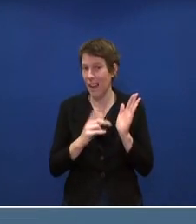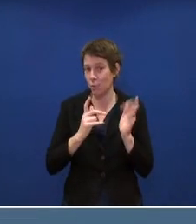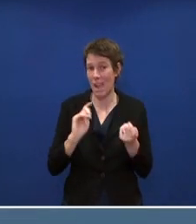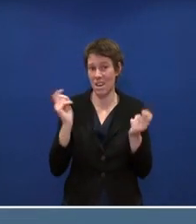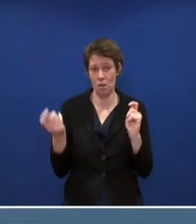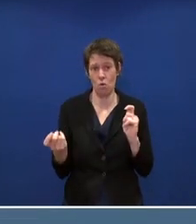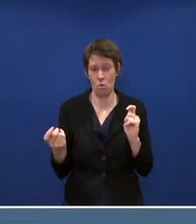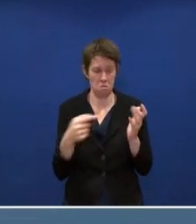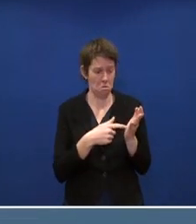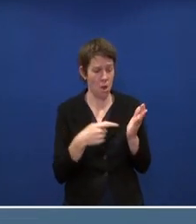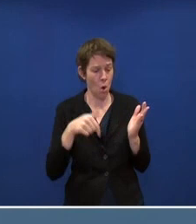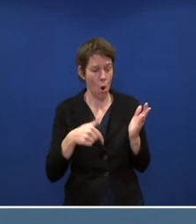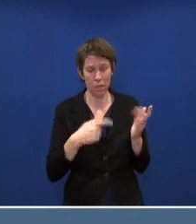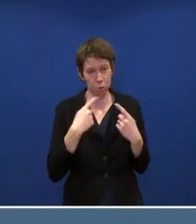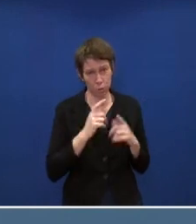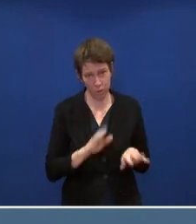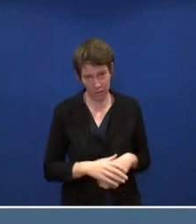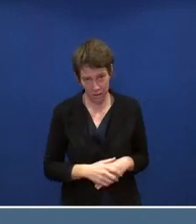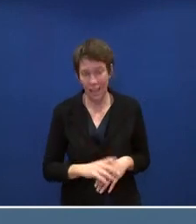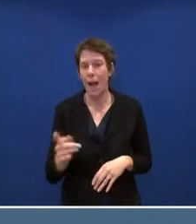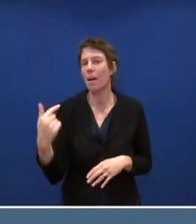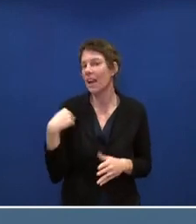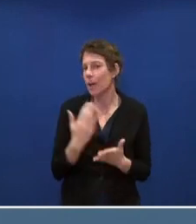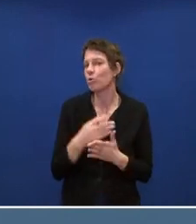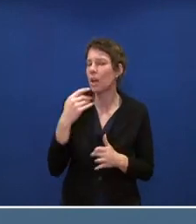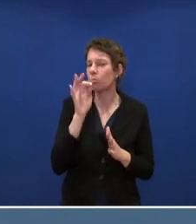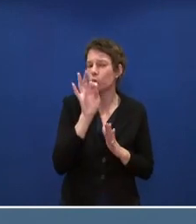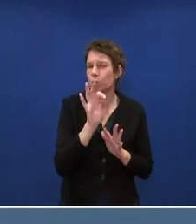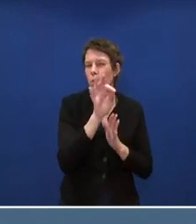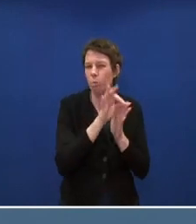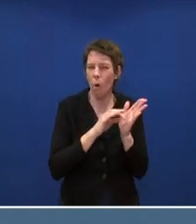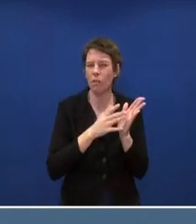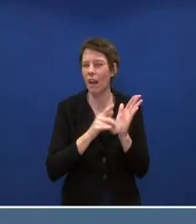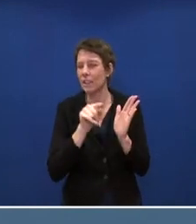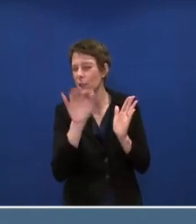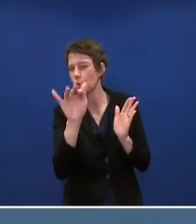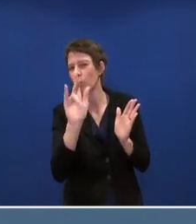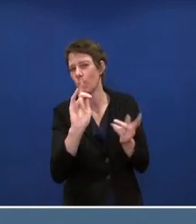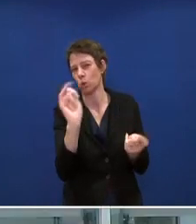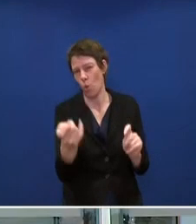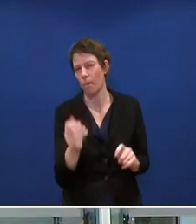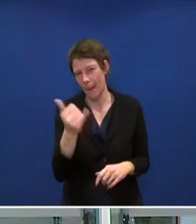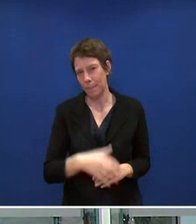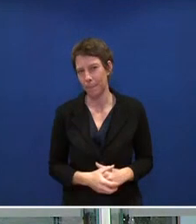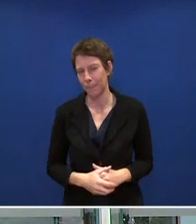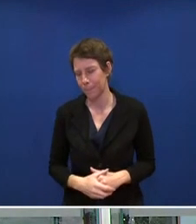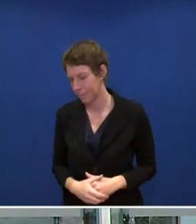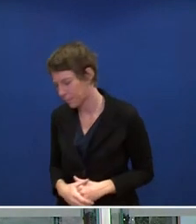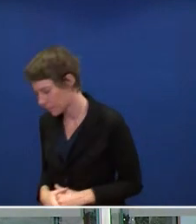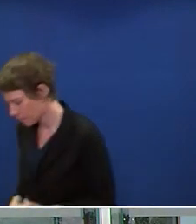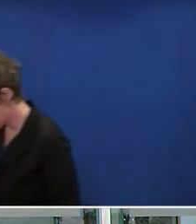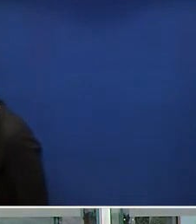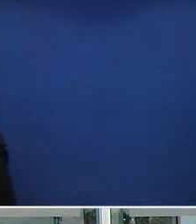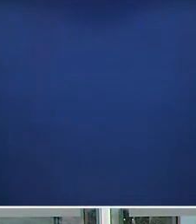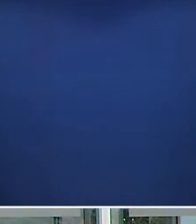Änderungen wurden da heute nicht besprochen, aber ich habe ja gerade bestimmte Punkte angesprochen, die vielleicht in Zukunft geändert werden. Dann